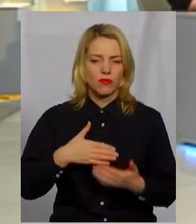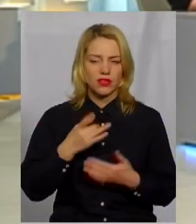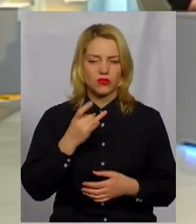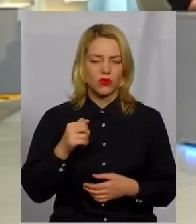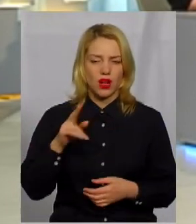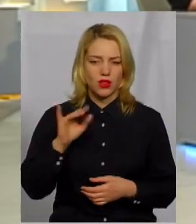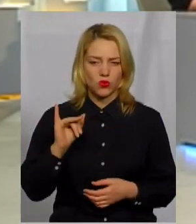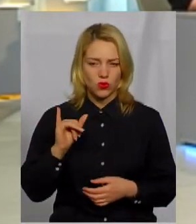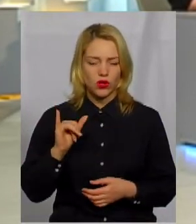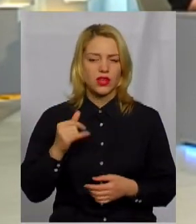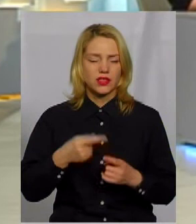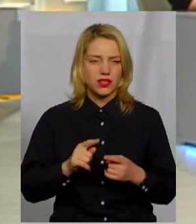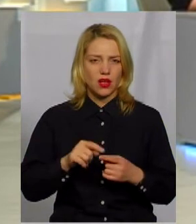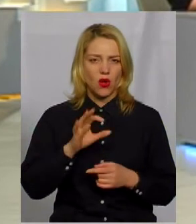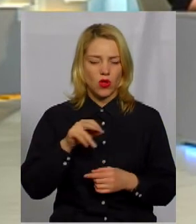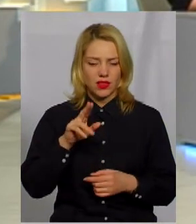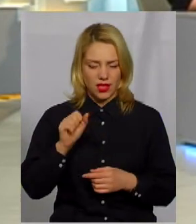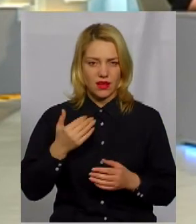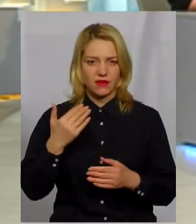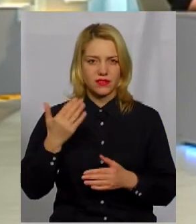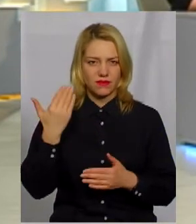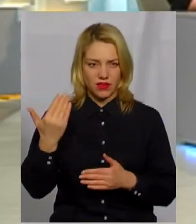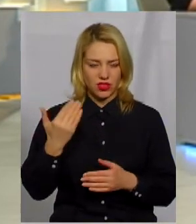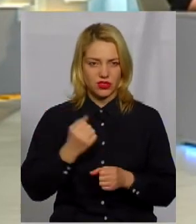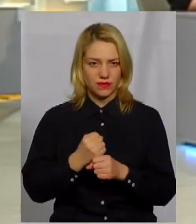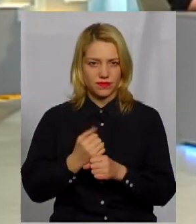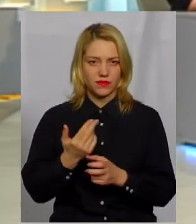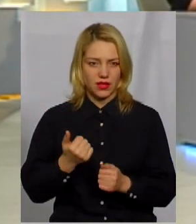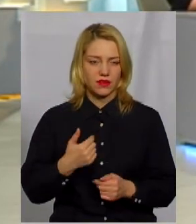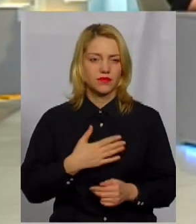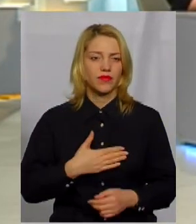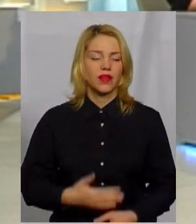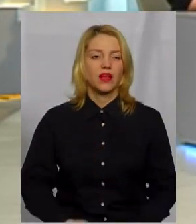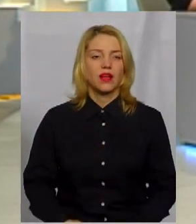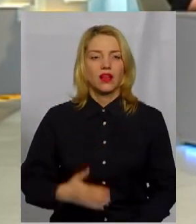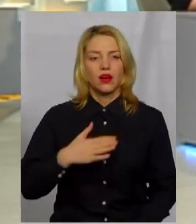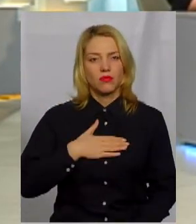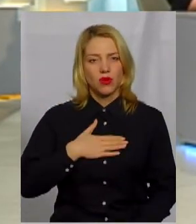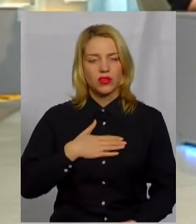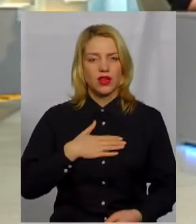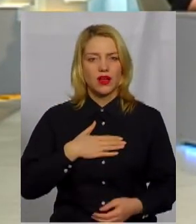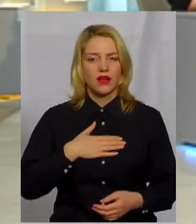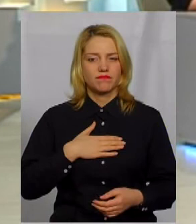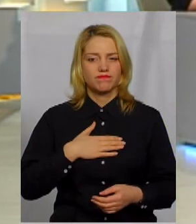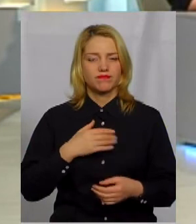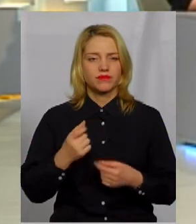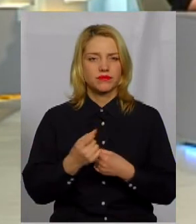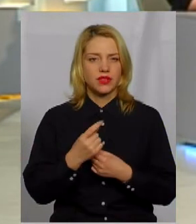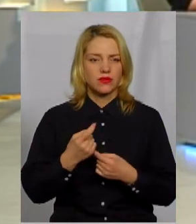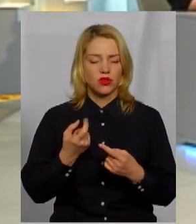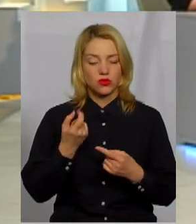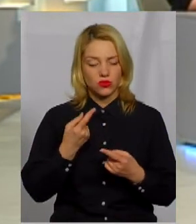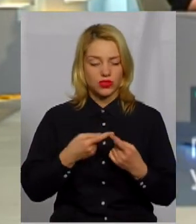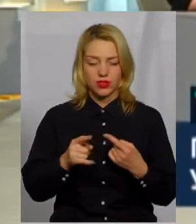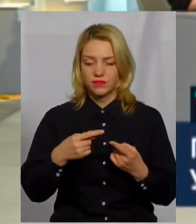активістка. Артури, щодо місії вашої організації? Моя місія трошки трансформувалась за цих 6 років, тому